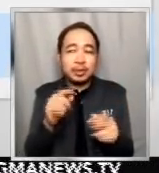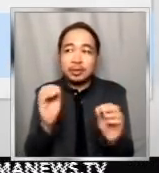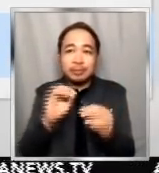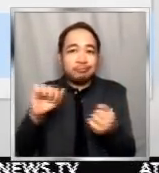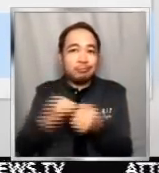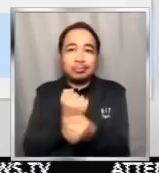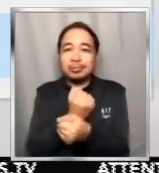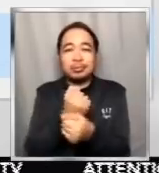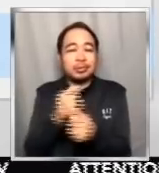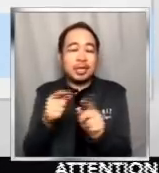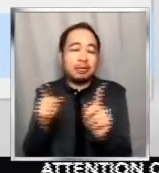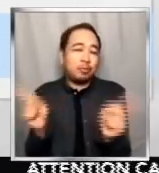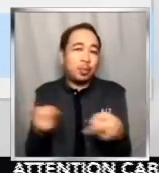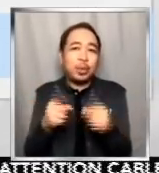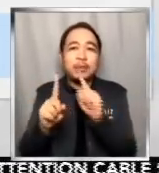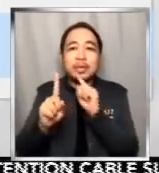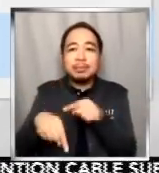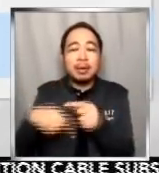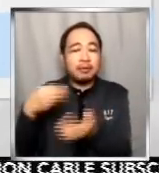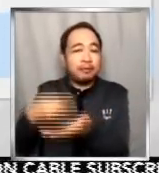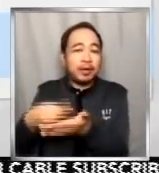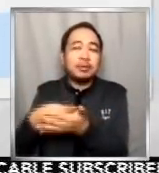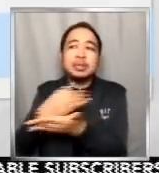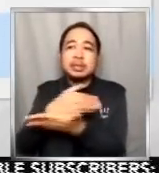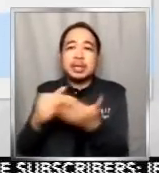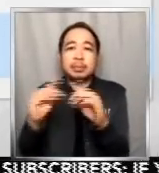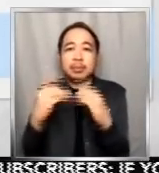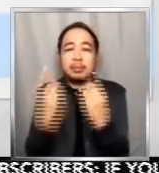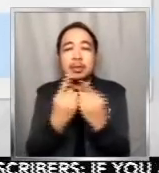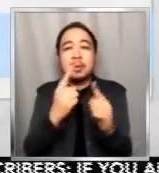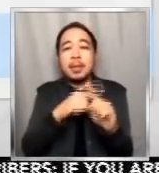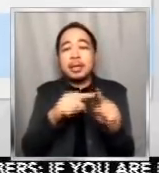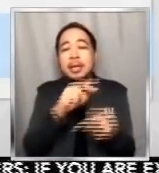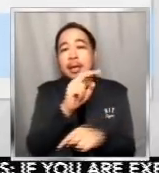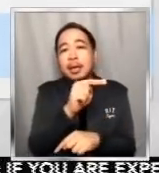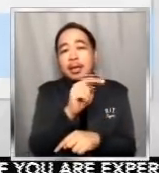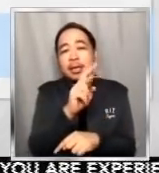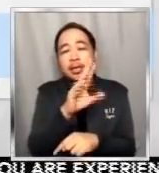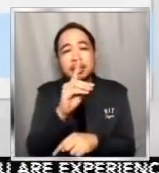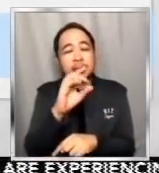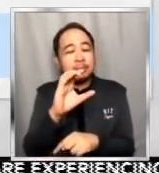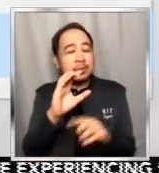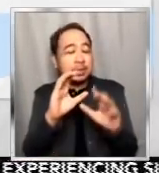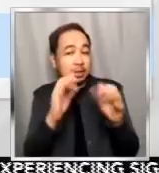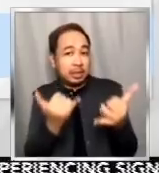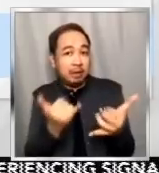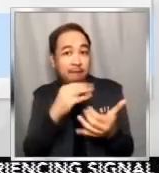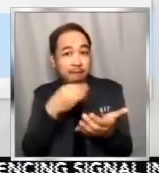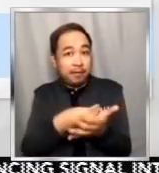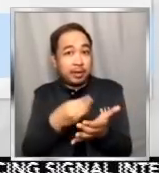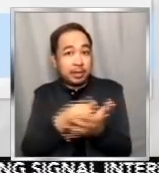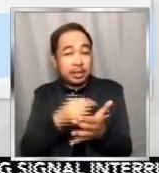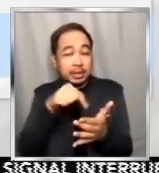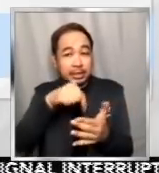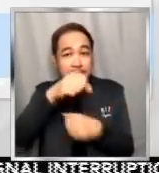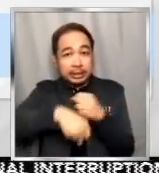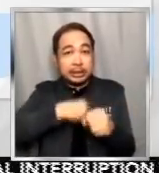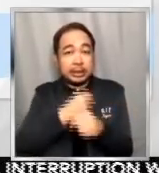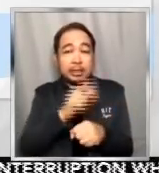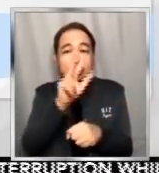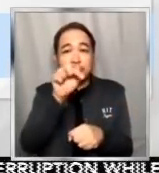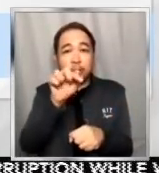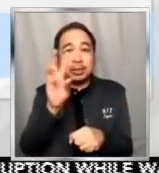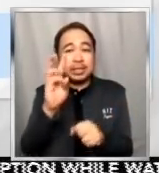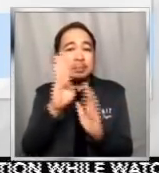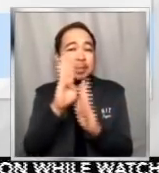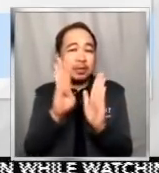departamento. Pero ang National Disaster Risk Reduction Management Fund para sa taong ito, 3.6 billion pesos na lang.